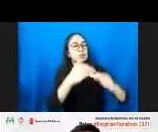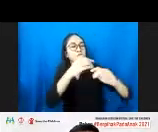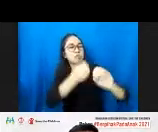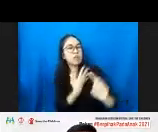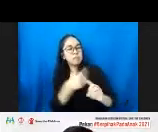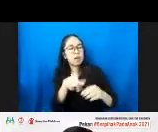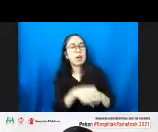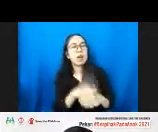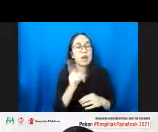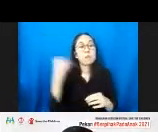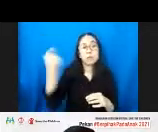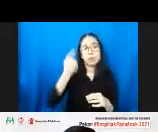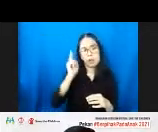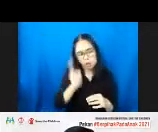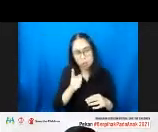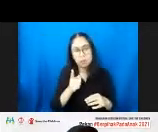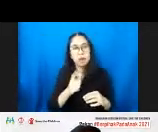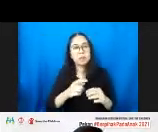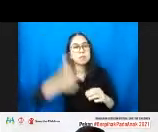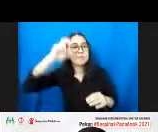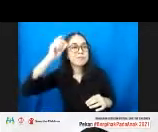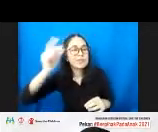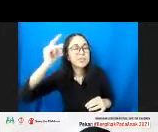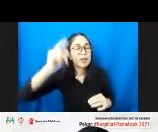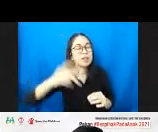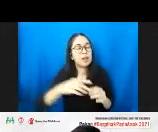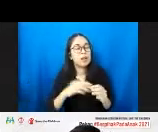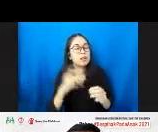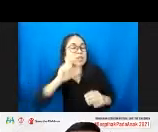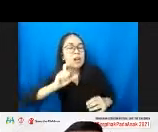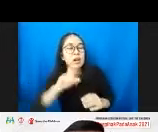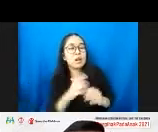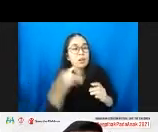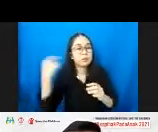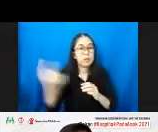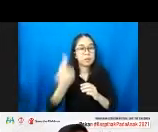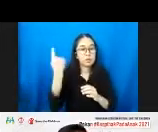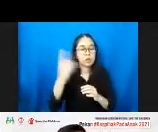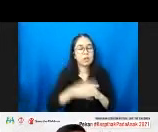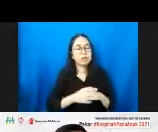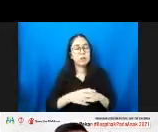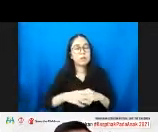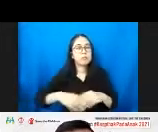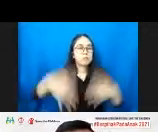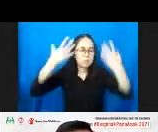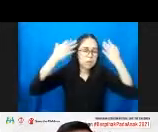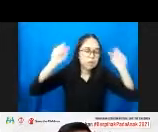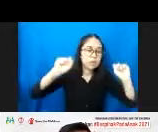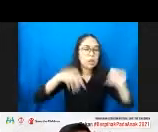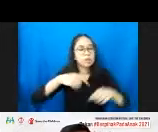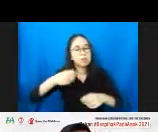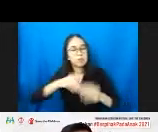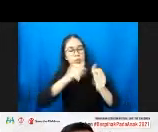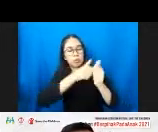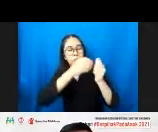intervensi, kita punya strategi nasional, presiden, wakil presiden, semua menteri, semua gubernur, semua upati, sampai